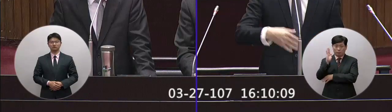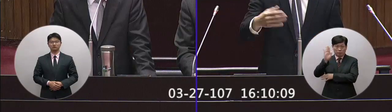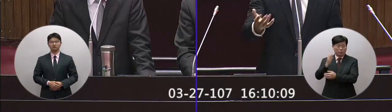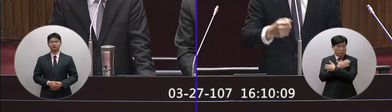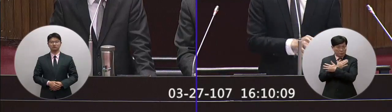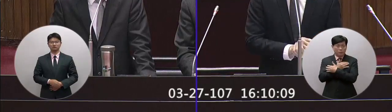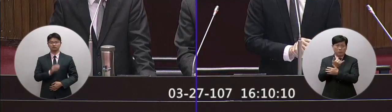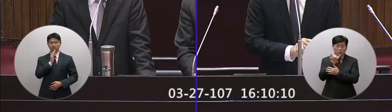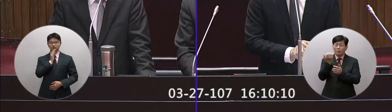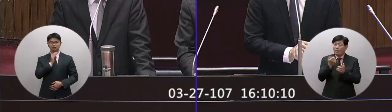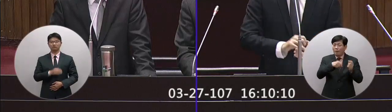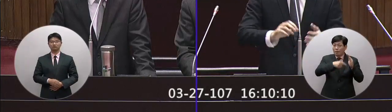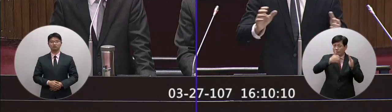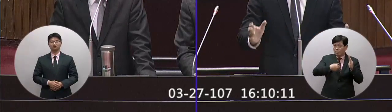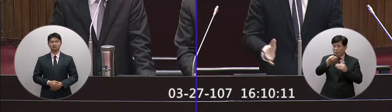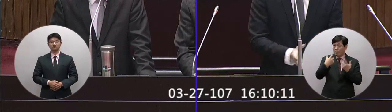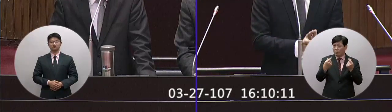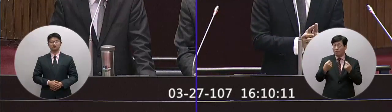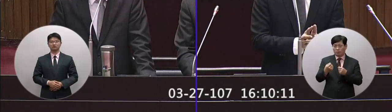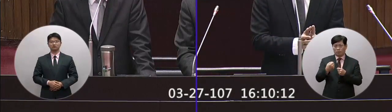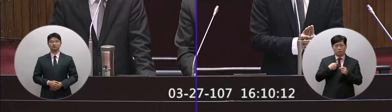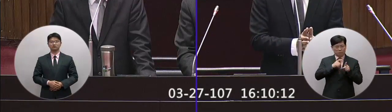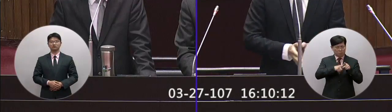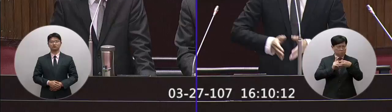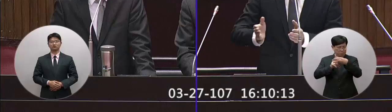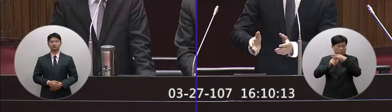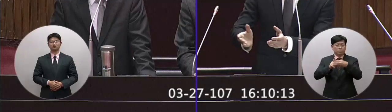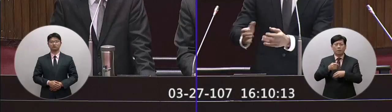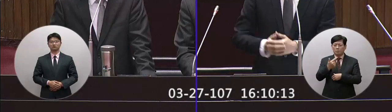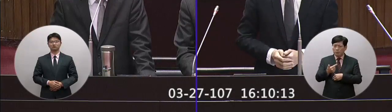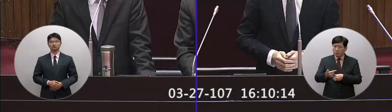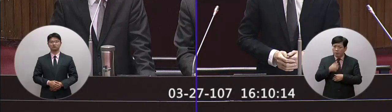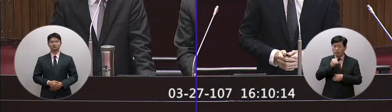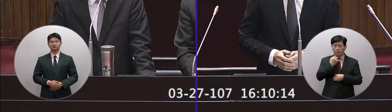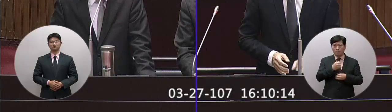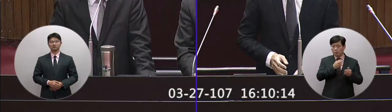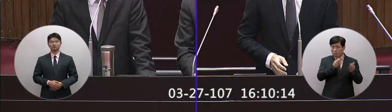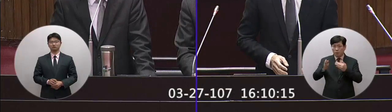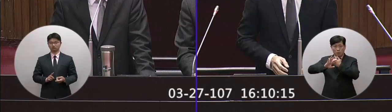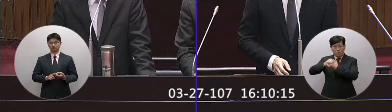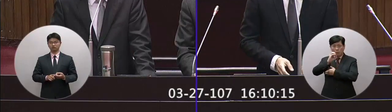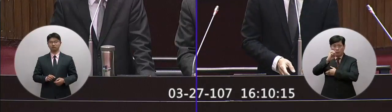有的部分就是像剛才才所說的我們應該是要依這個為主要慢慢接近這個OECD再加上這個水準